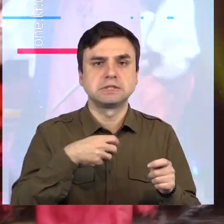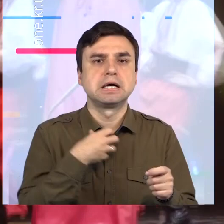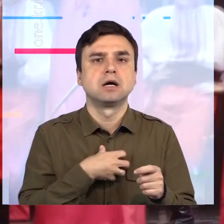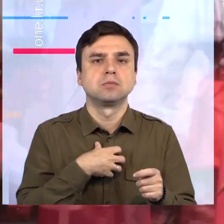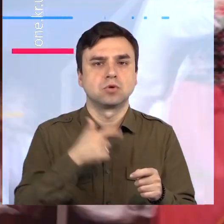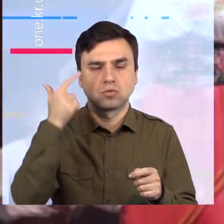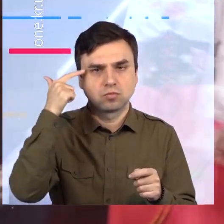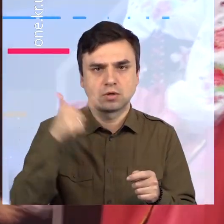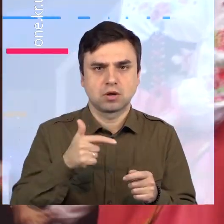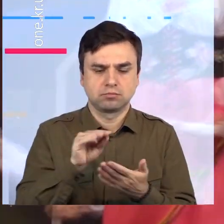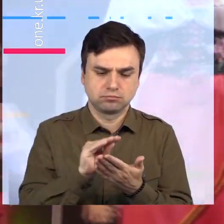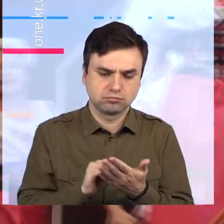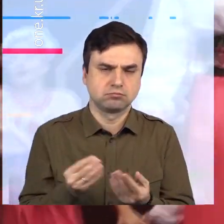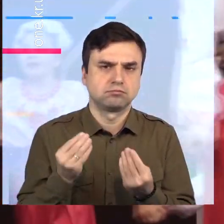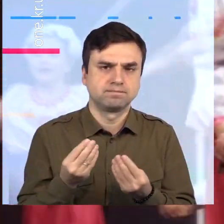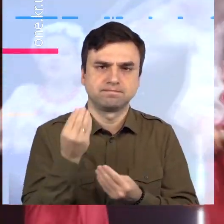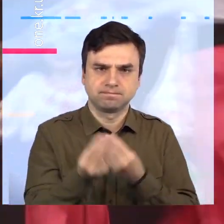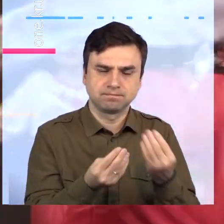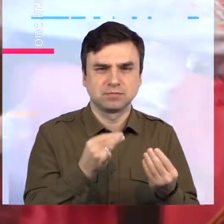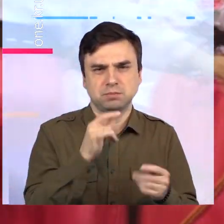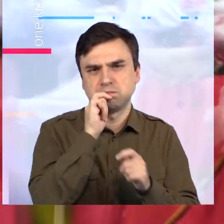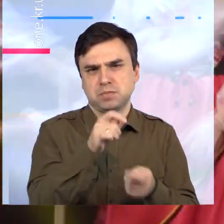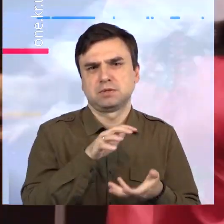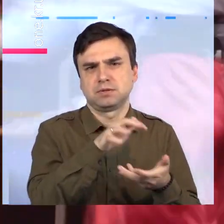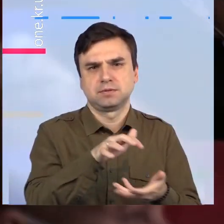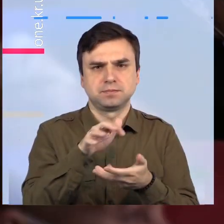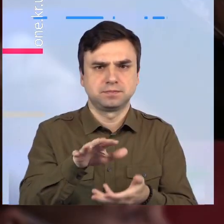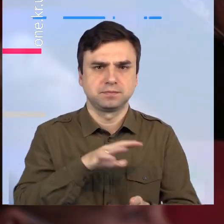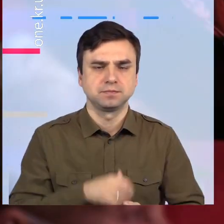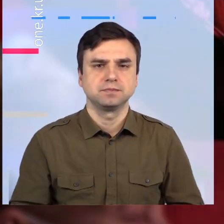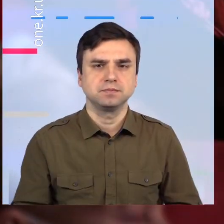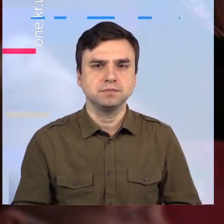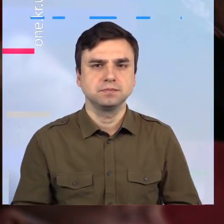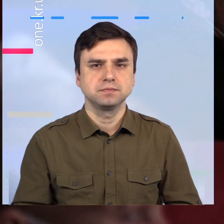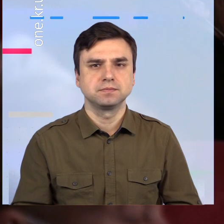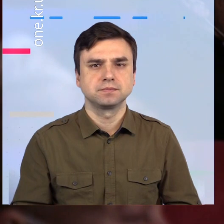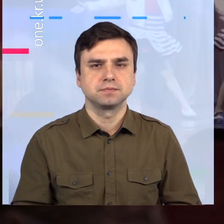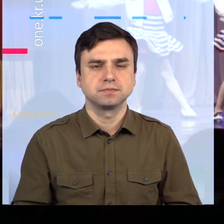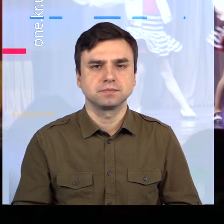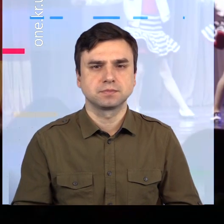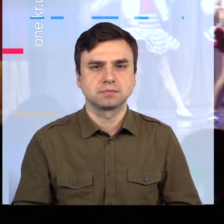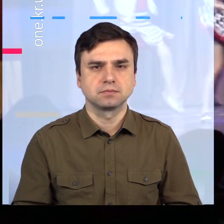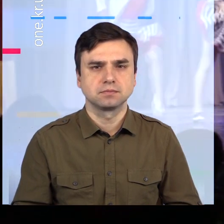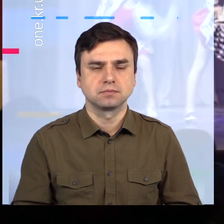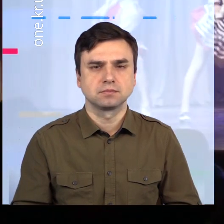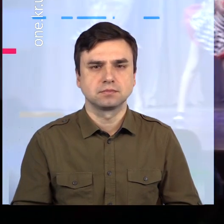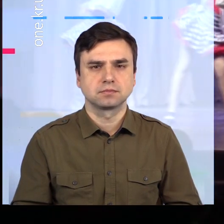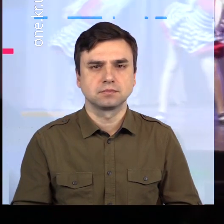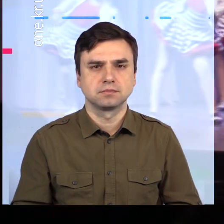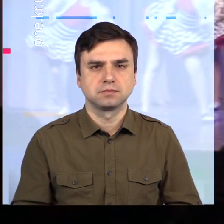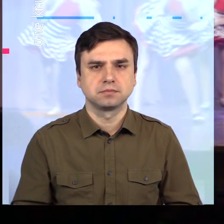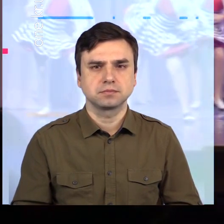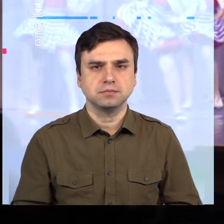галузі. За вагомий внесок у свою професію та багаторічну сумлінну працю на благо міста, 20 ветеранів нагородили